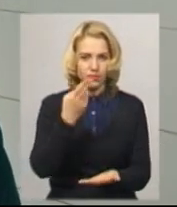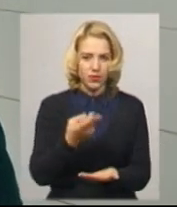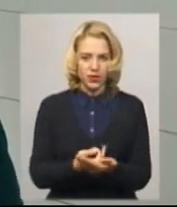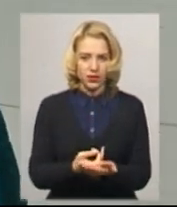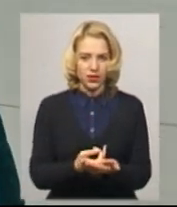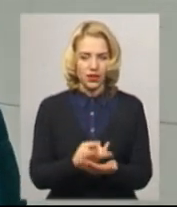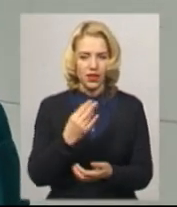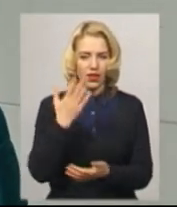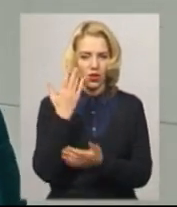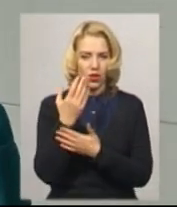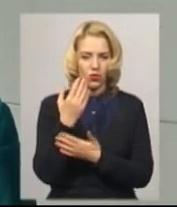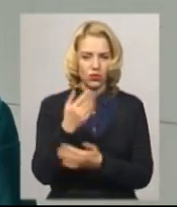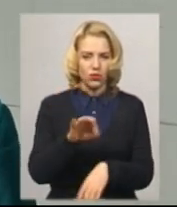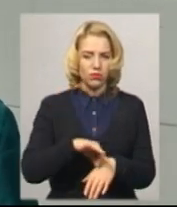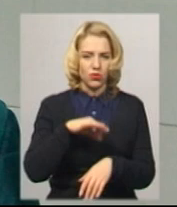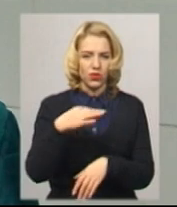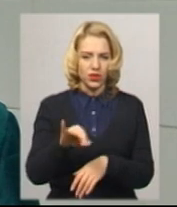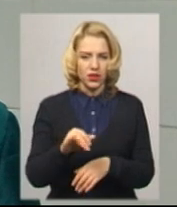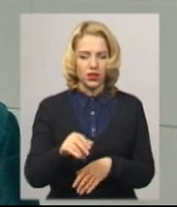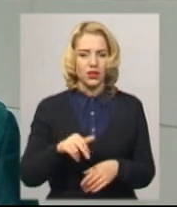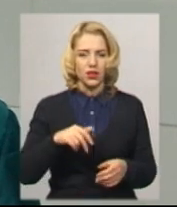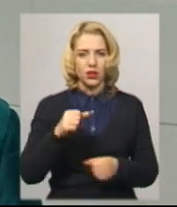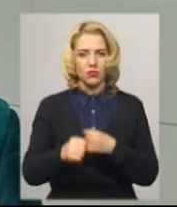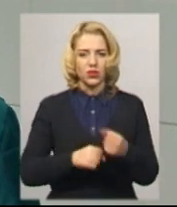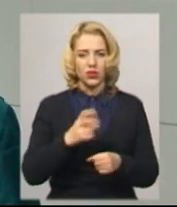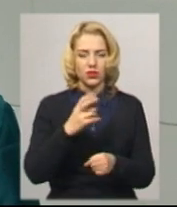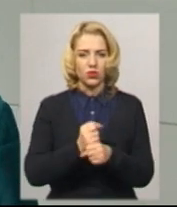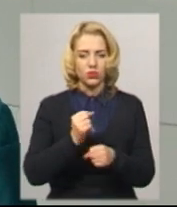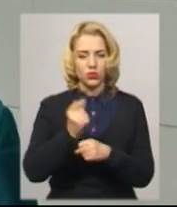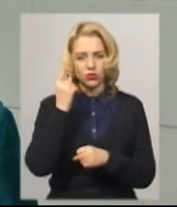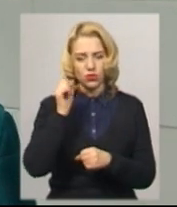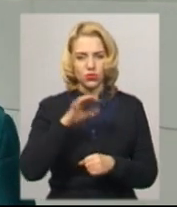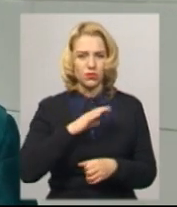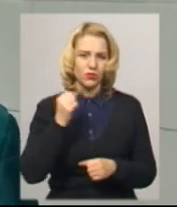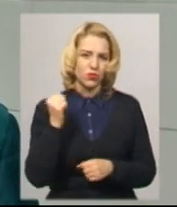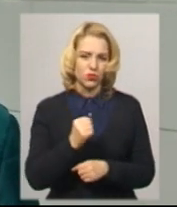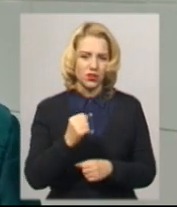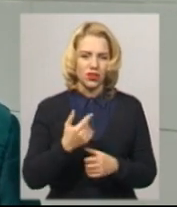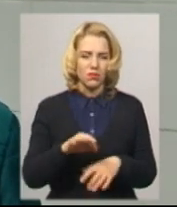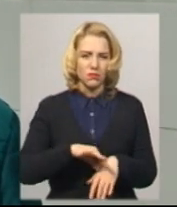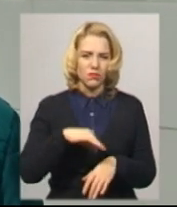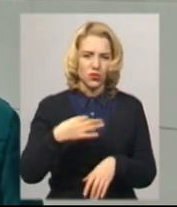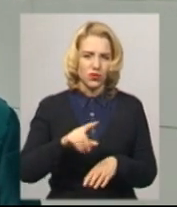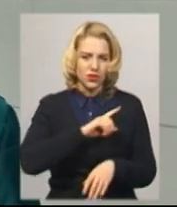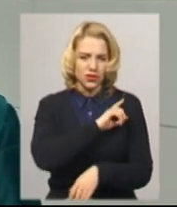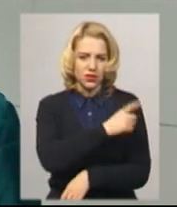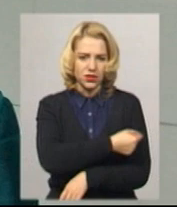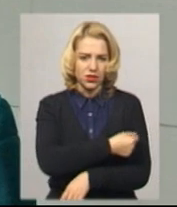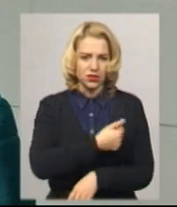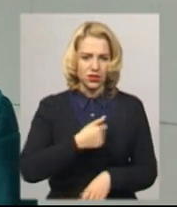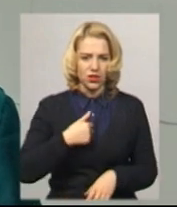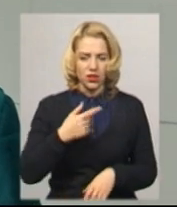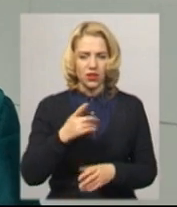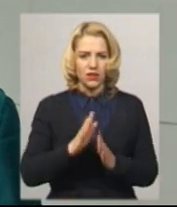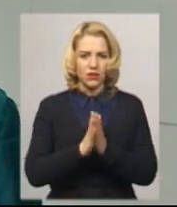на руку. Дуже боліло, поїхала на роботу, думала можливо забій, але відчувала, що все більше починає боліти. Ну і